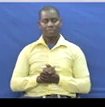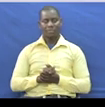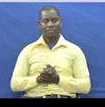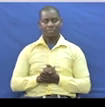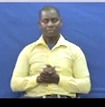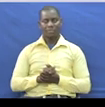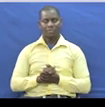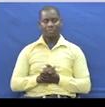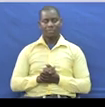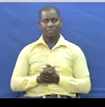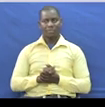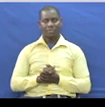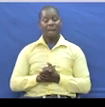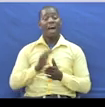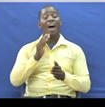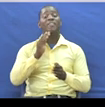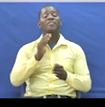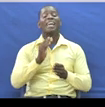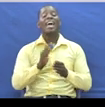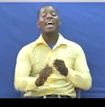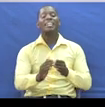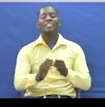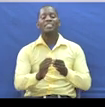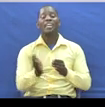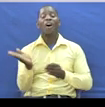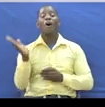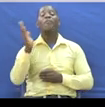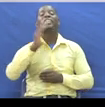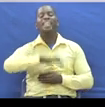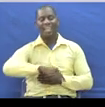At the end Of the day